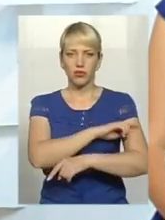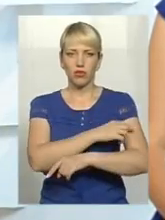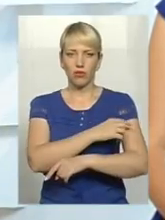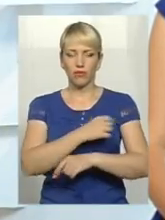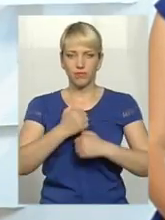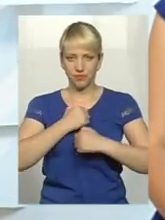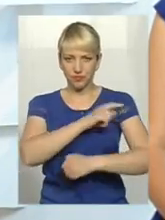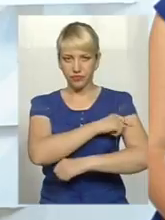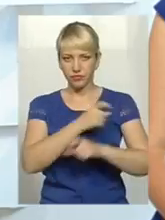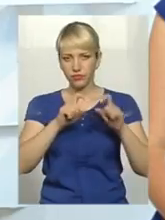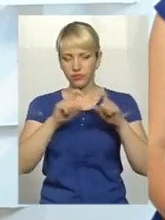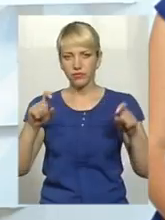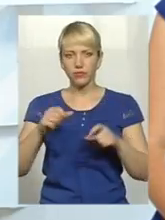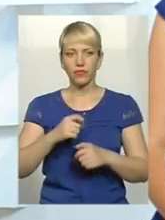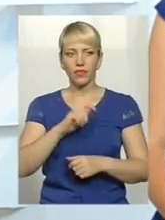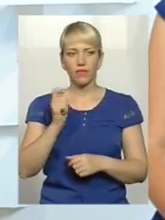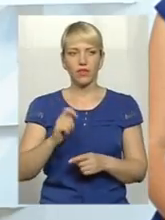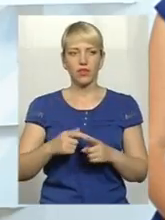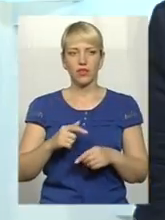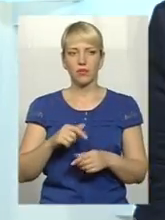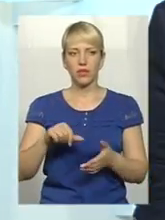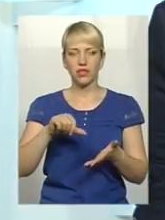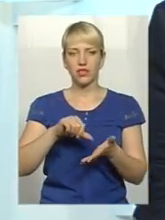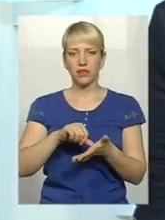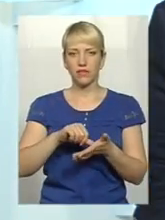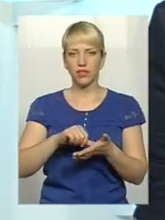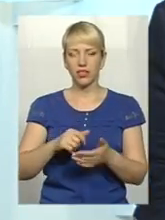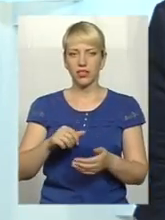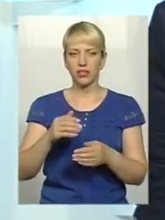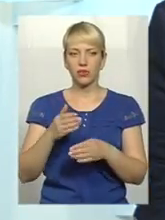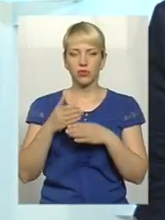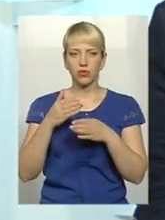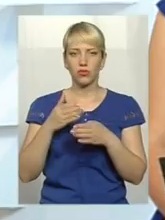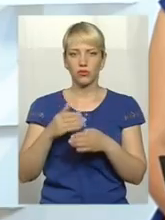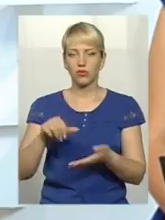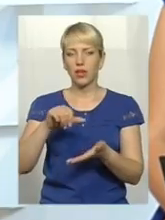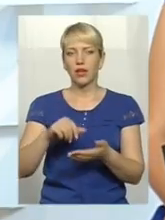Шрубковський – представник Хмельницького центру допомоги учасників АТО.